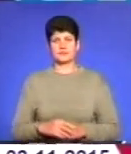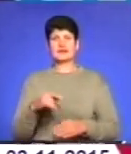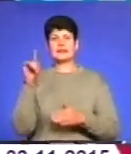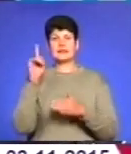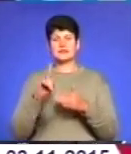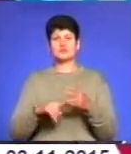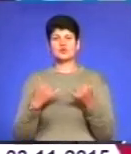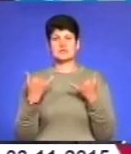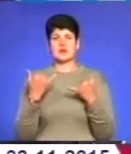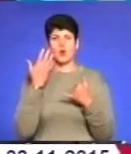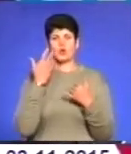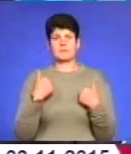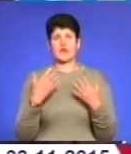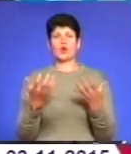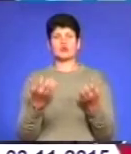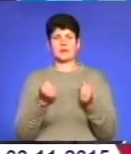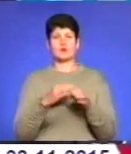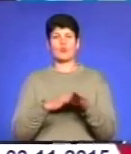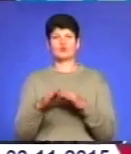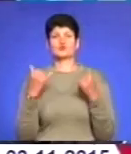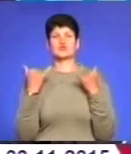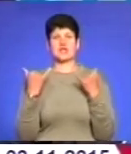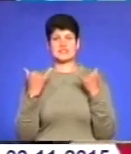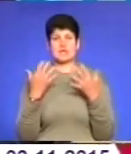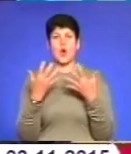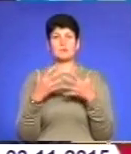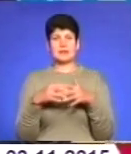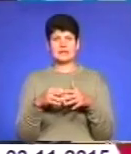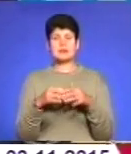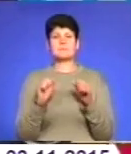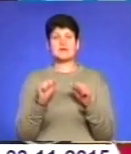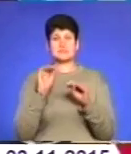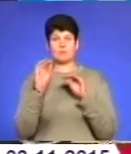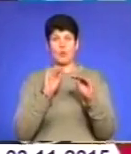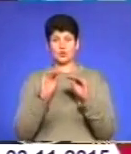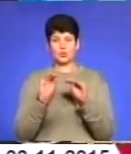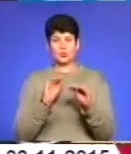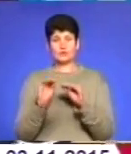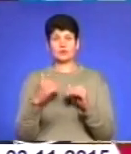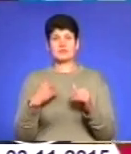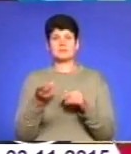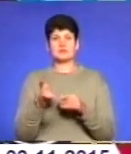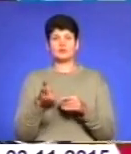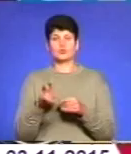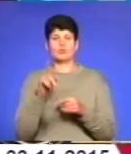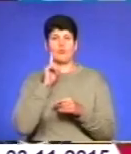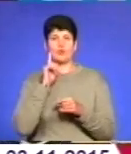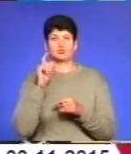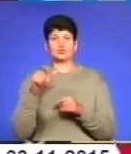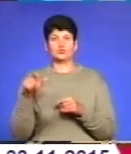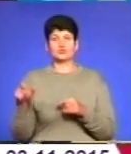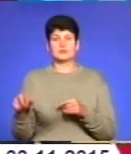що зараз, коли ми отримуємо повністю це сучасне обладнання, ми його змонтуємо. І до нас підуть люди, піде молодь. Не тільки